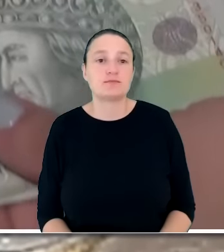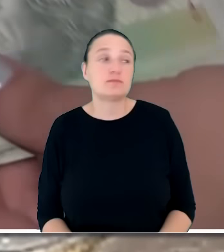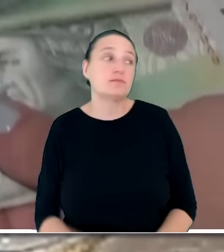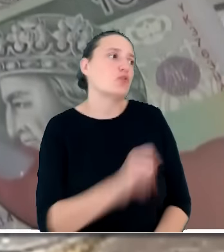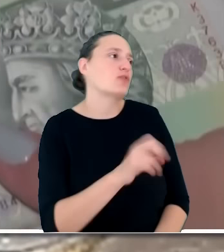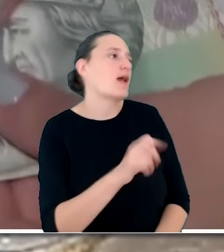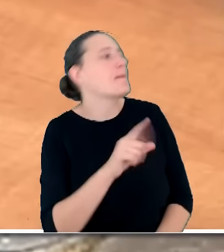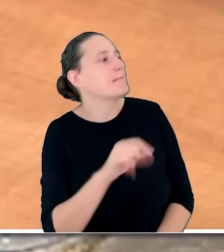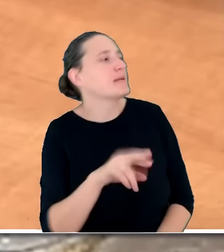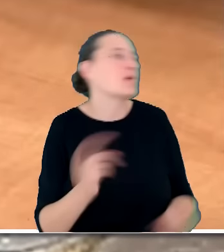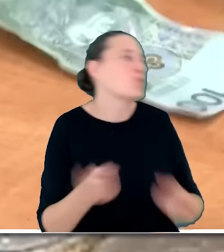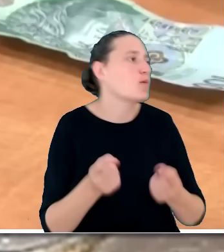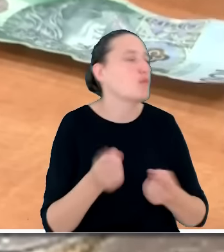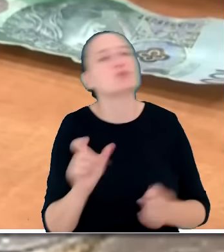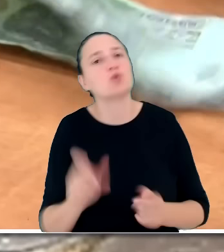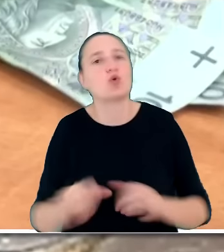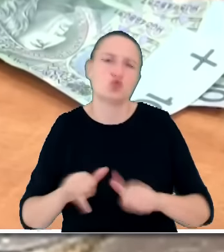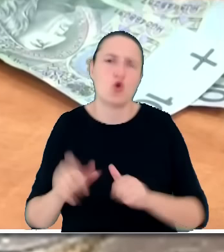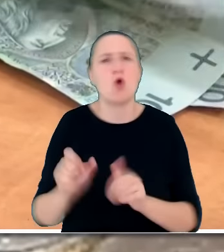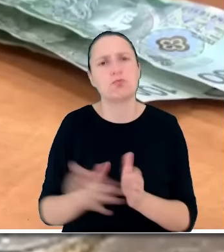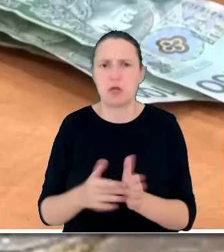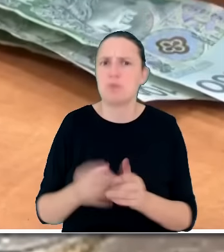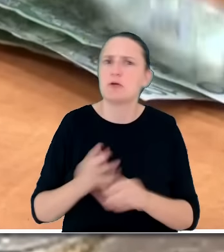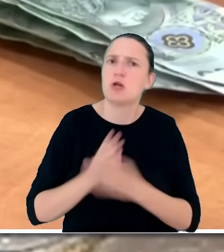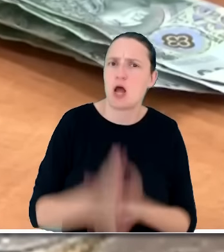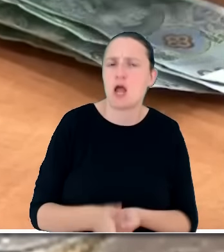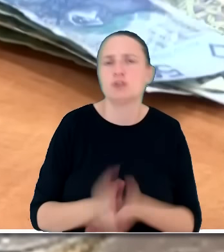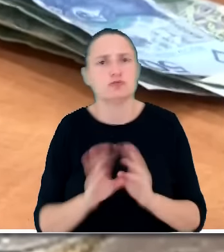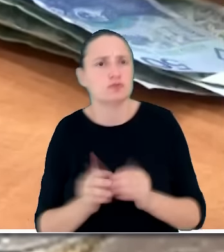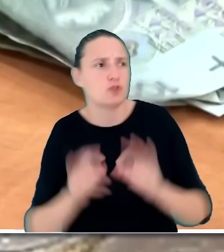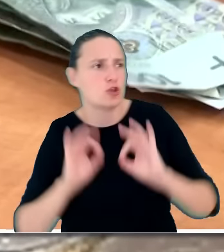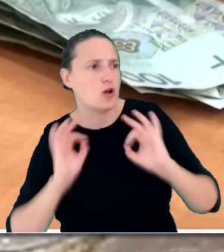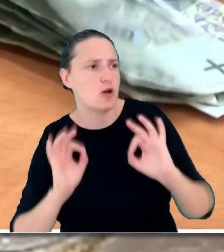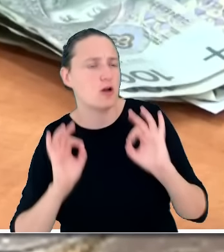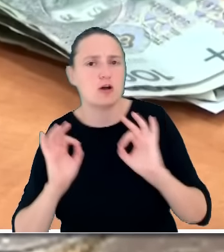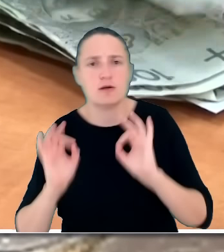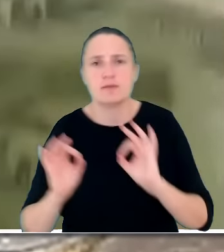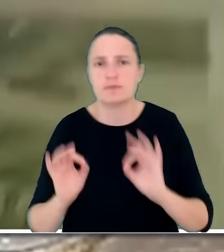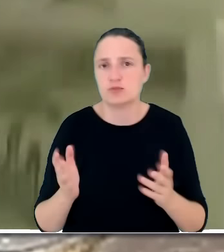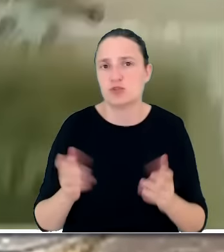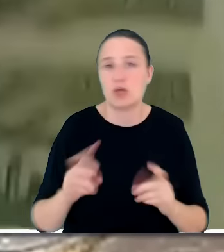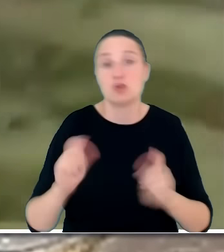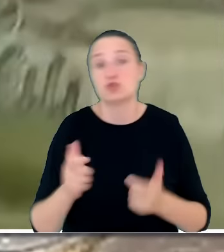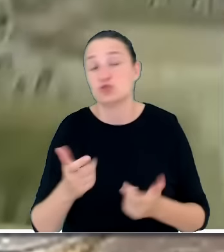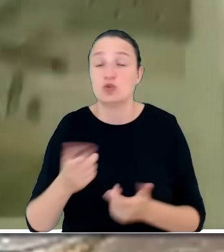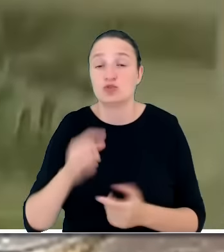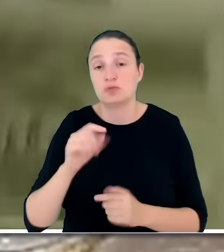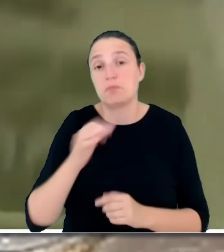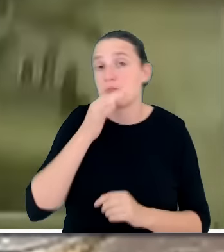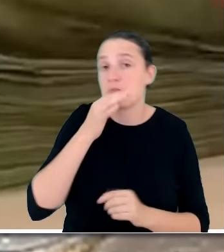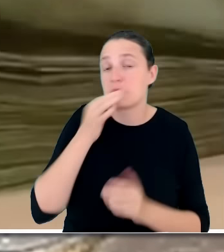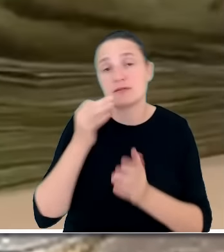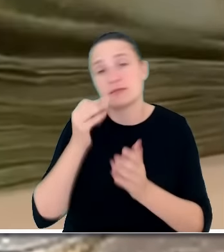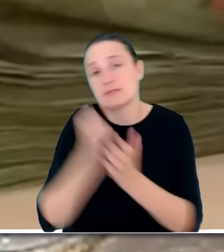rząd i pan premier radzą sobie bardzo dobrze, bo na wszystkie wątpliwości podnoszone właśnie w kwestiach budżetowych,